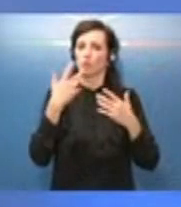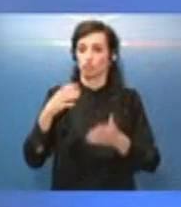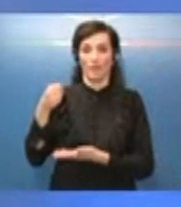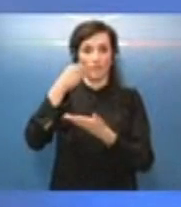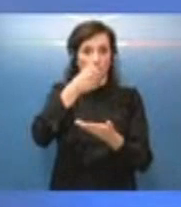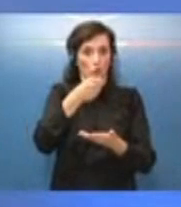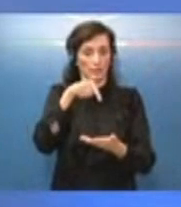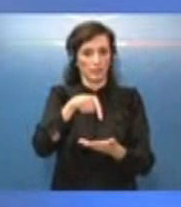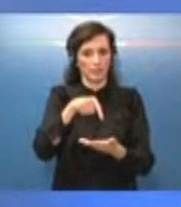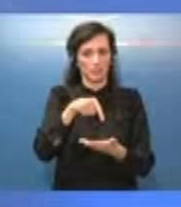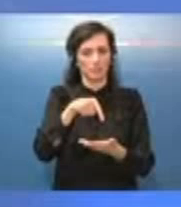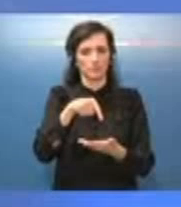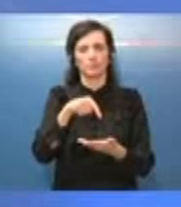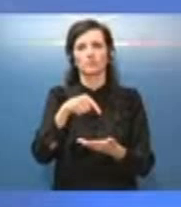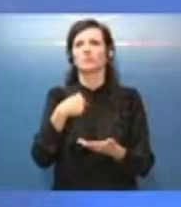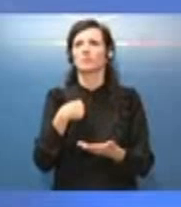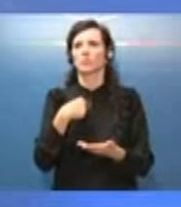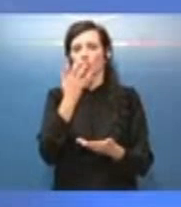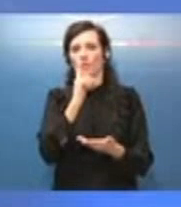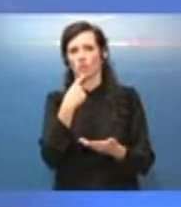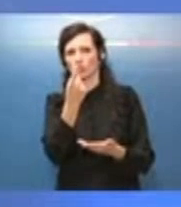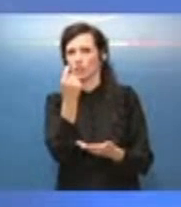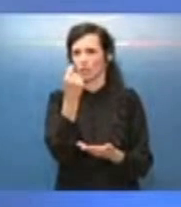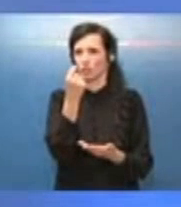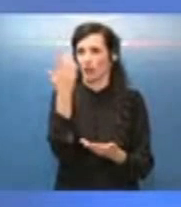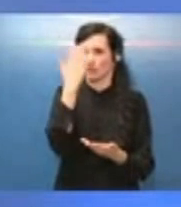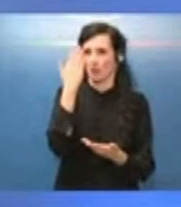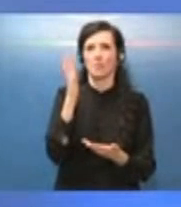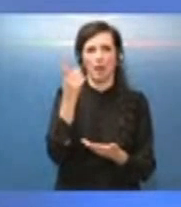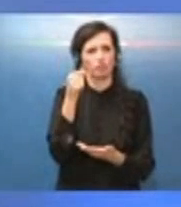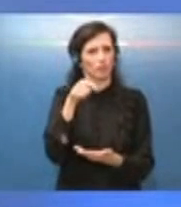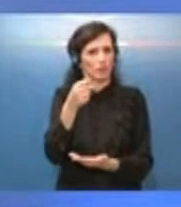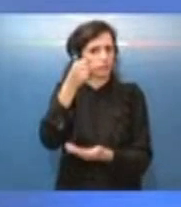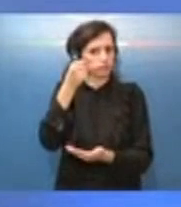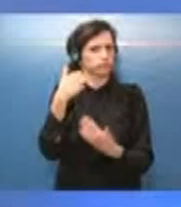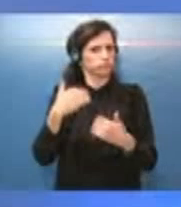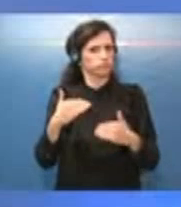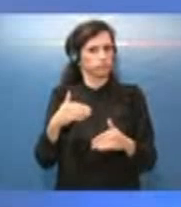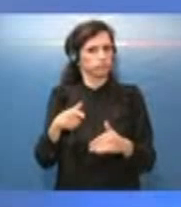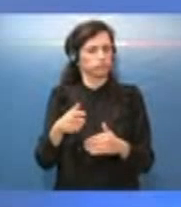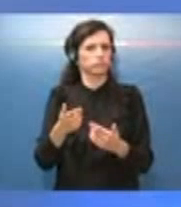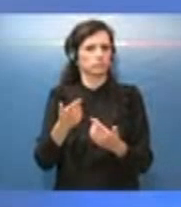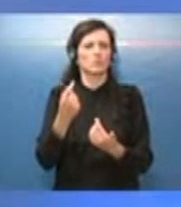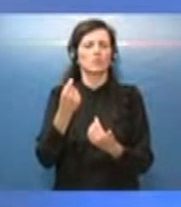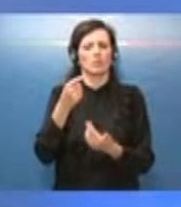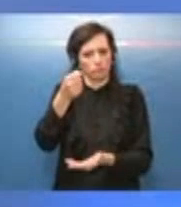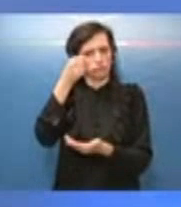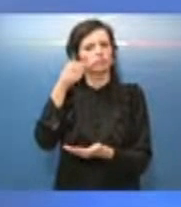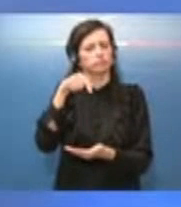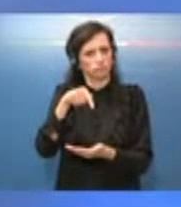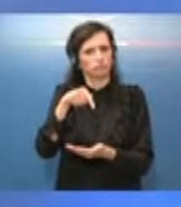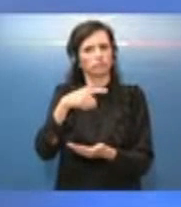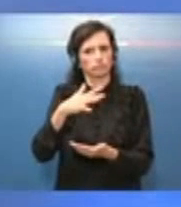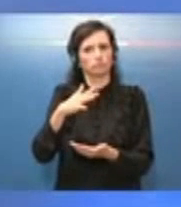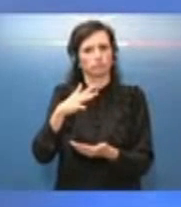sono non voglio dire una cifra che è sbagliata ma sono moltissimi sono una gran parte o comunque una parte cospicua del